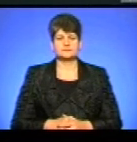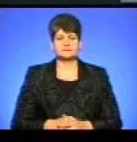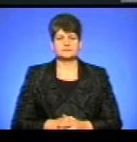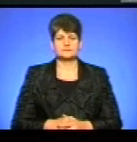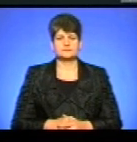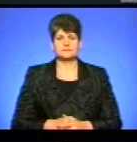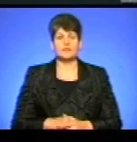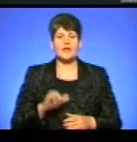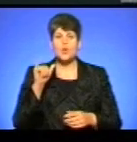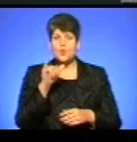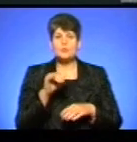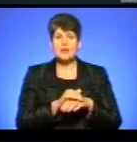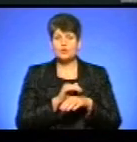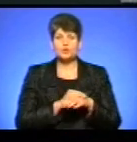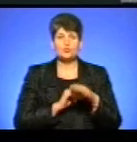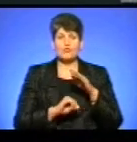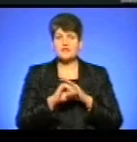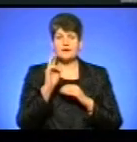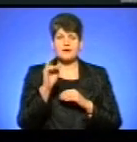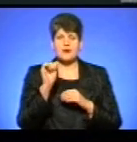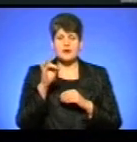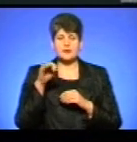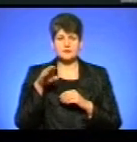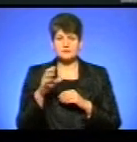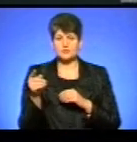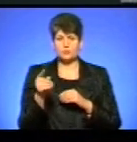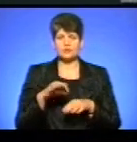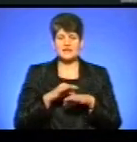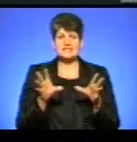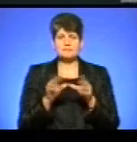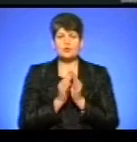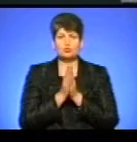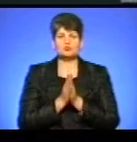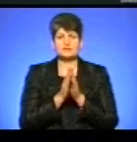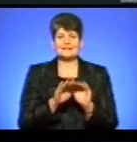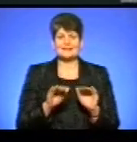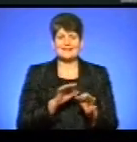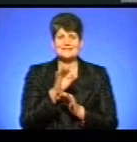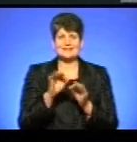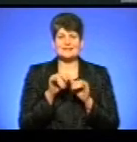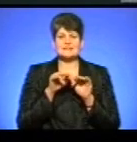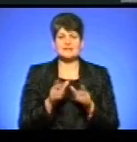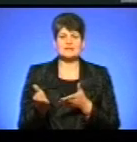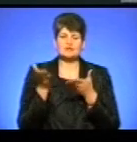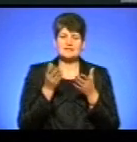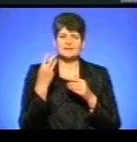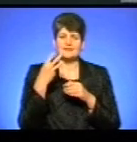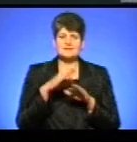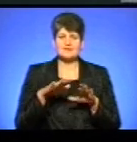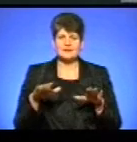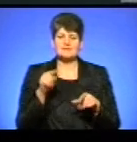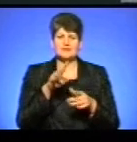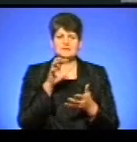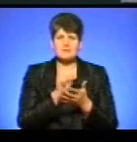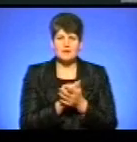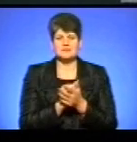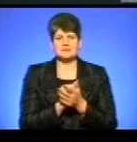У благодійному фонді «Карітас» у Тернополі провели спільну молитву за дітей-сирід. На захід запросили 30 дітей, з ними займалися